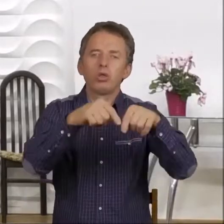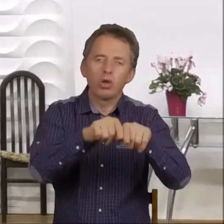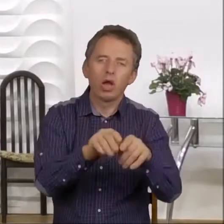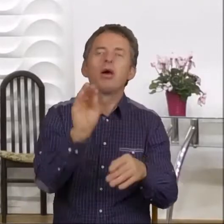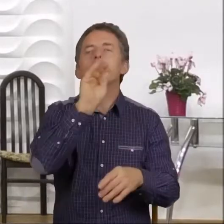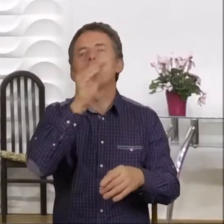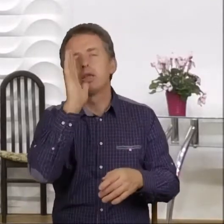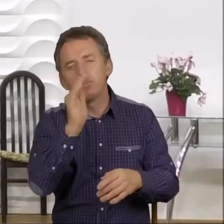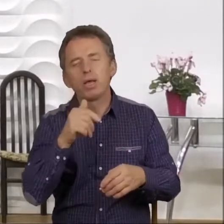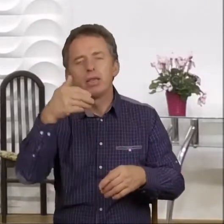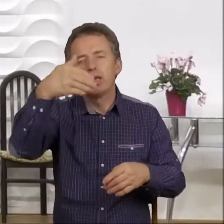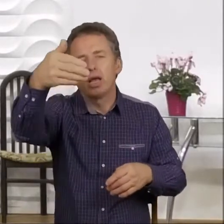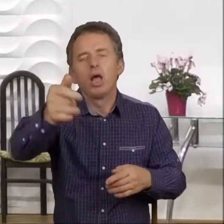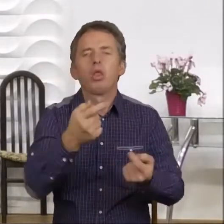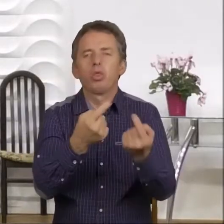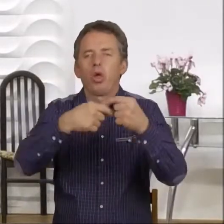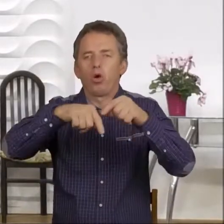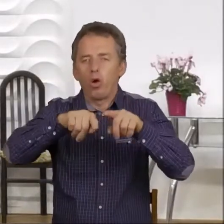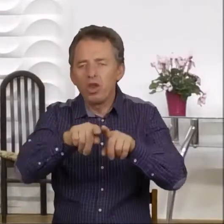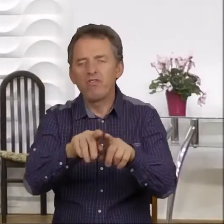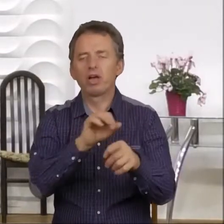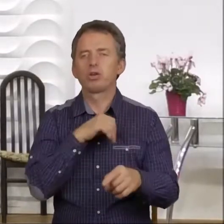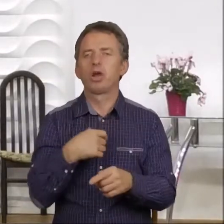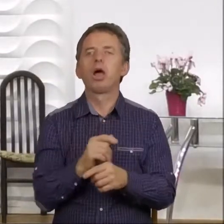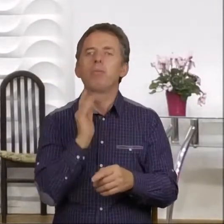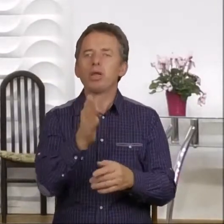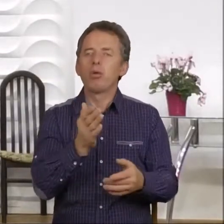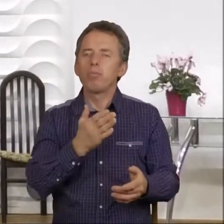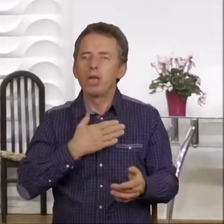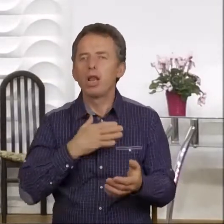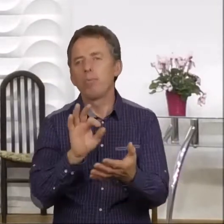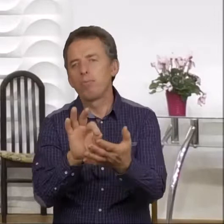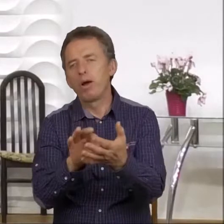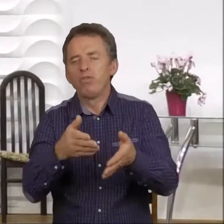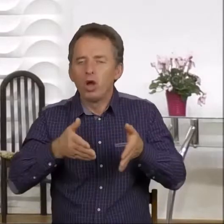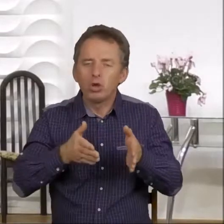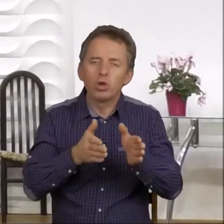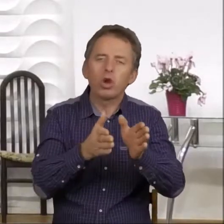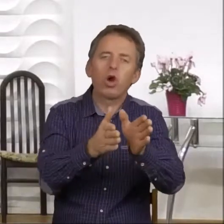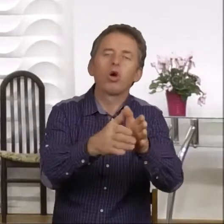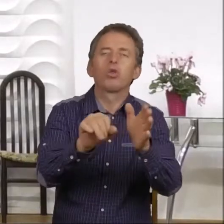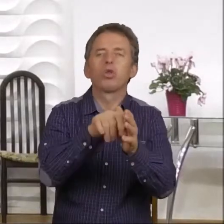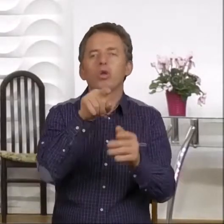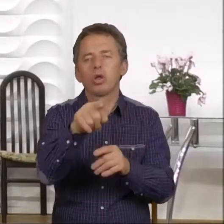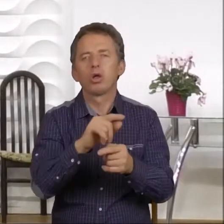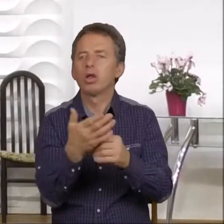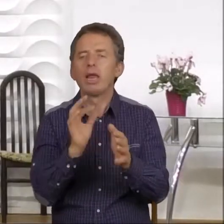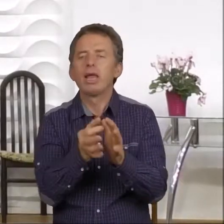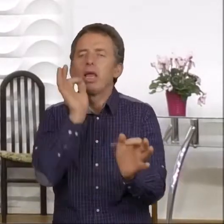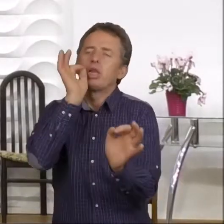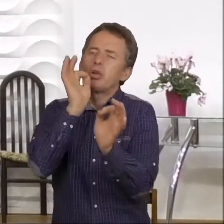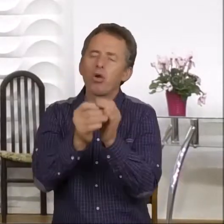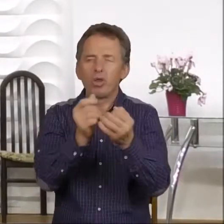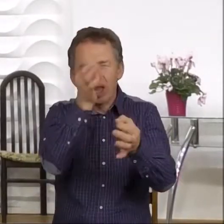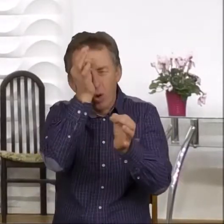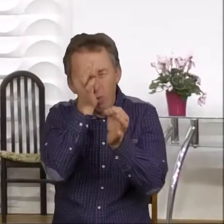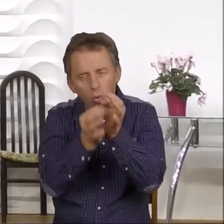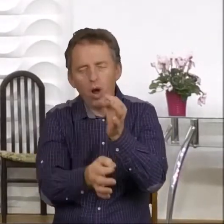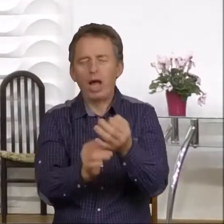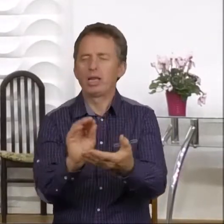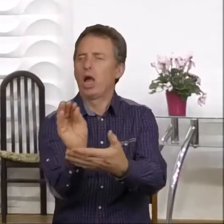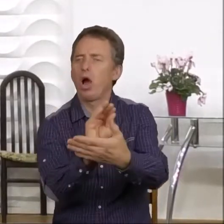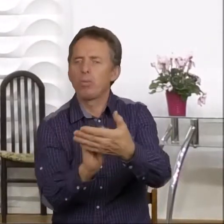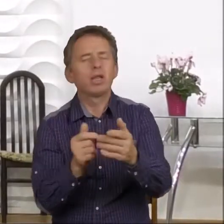się będą dokonywały, tak żebyśmy mieli pewną drogę wytyczoną. Oczywiście nie jest to szczegółowy opis, bo nie